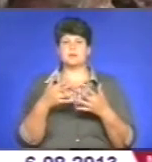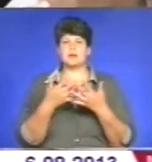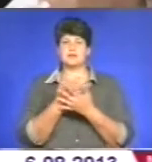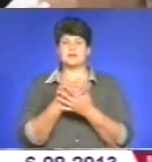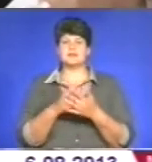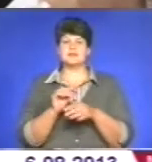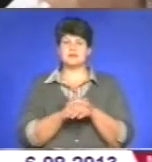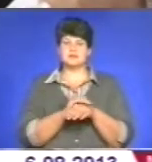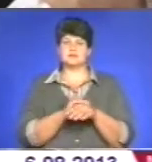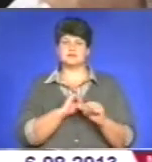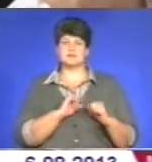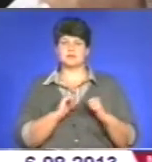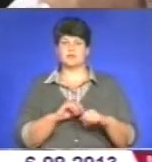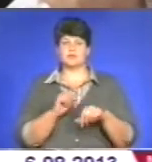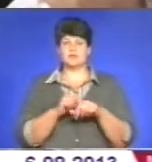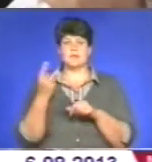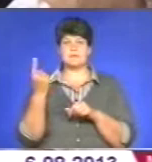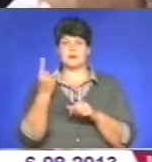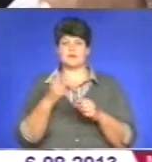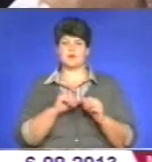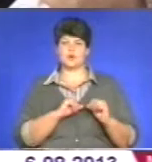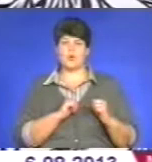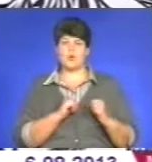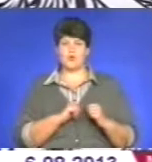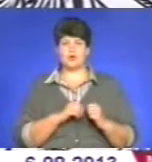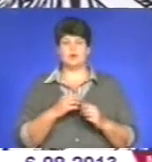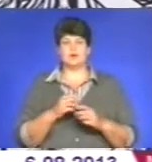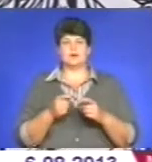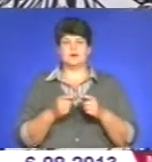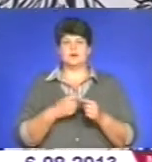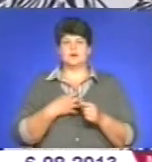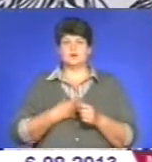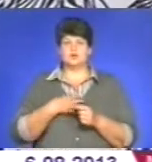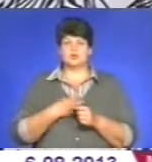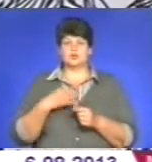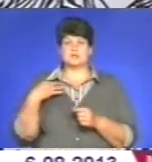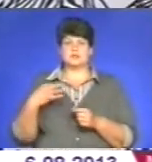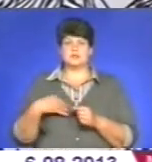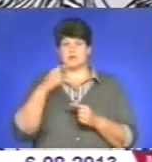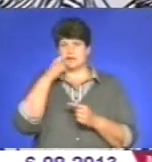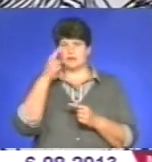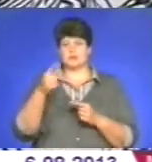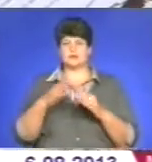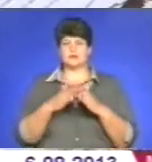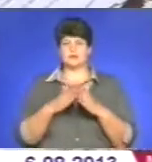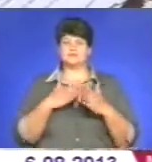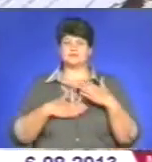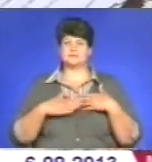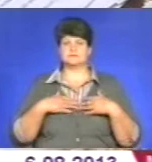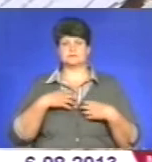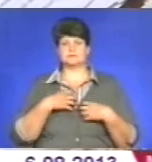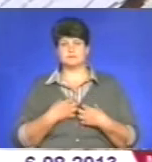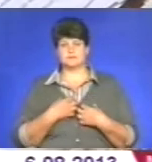щирі і тримкливі почуття першого кохання. Туга за сином, який далеко від дому, потіха і розчарування,